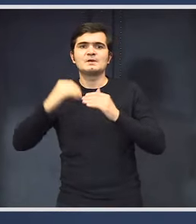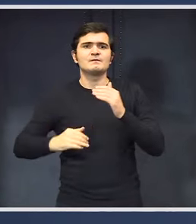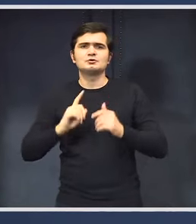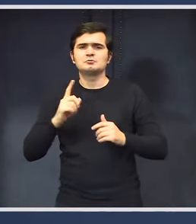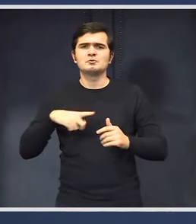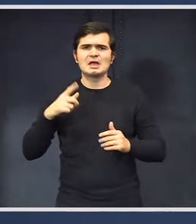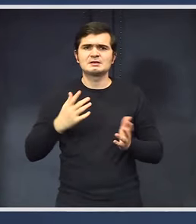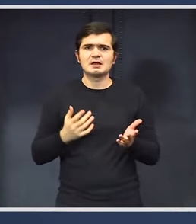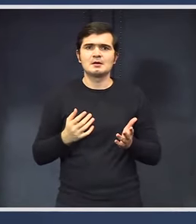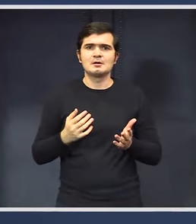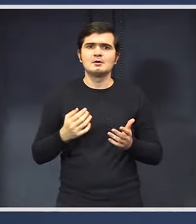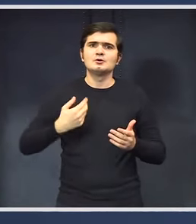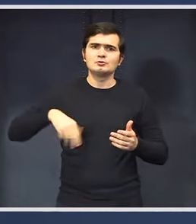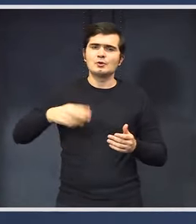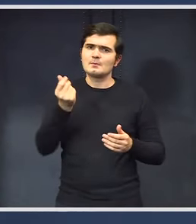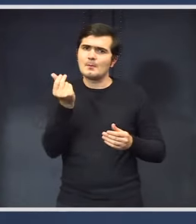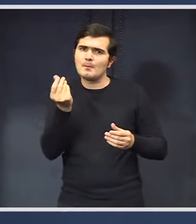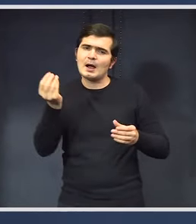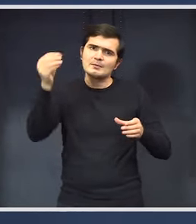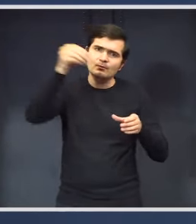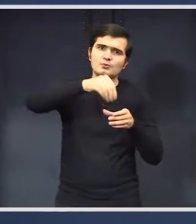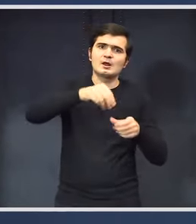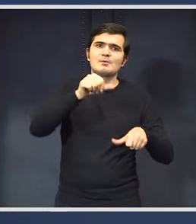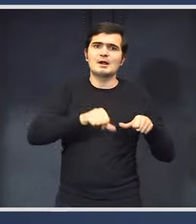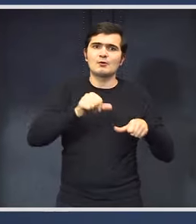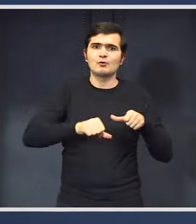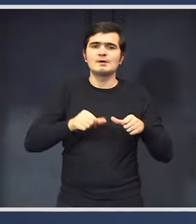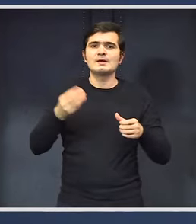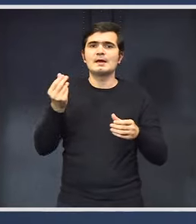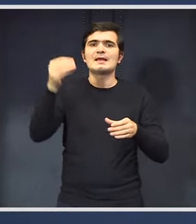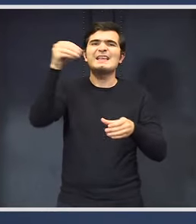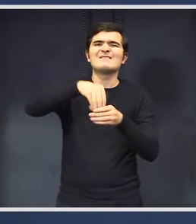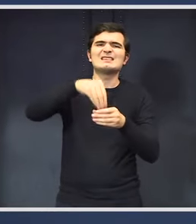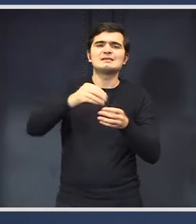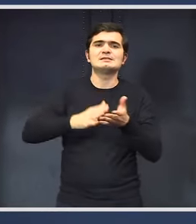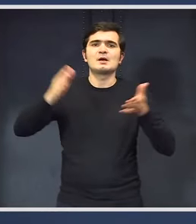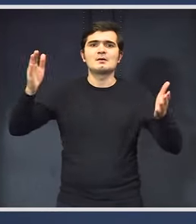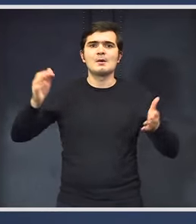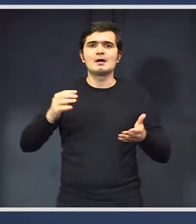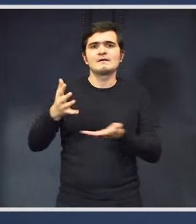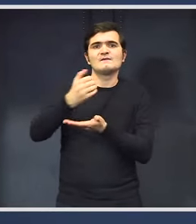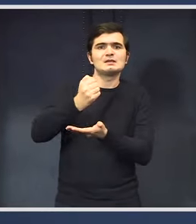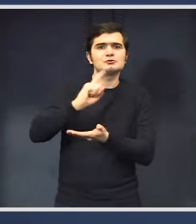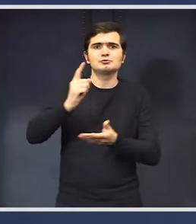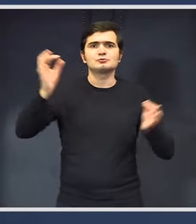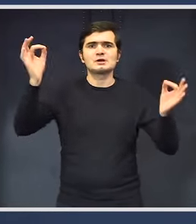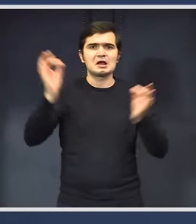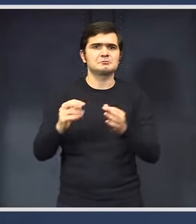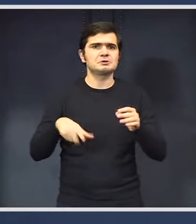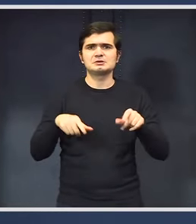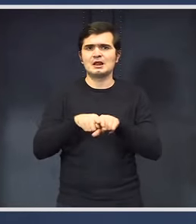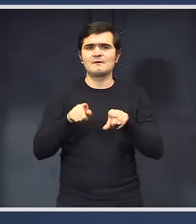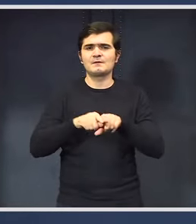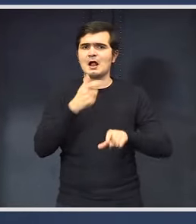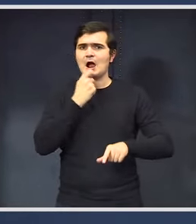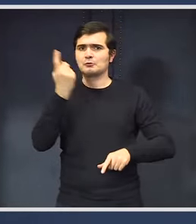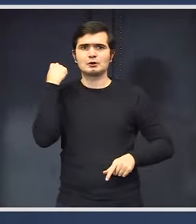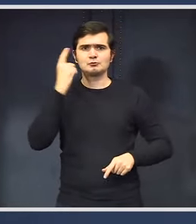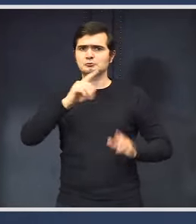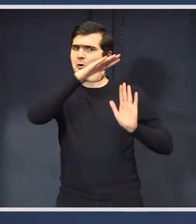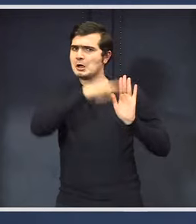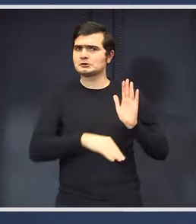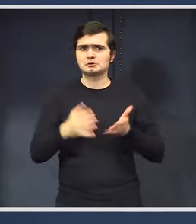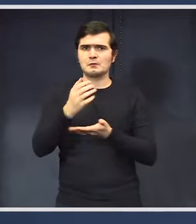economie, investițiile sunt mai mari, niciun venit nu este redus. Veniturile sunt la fel ca anul trecut. Nu scade niciun venit.